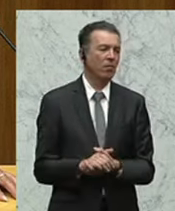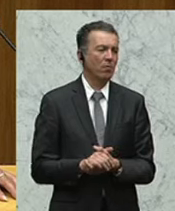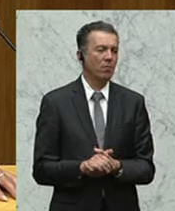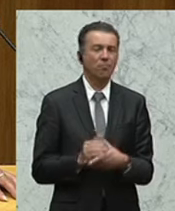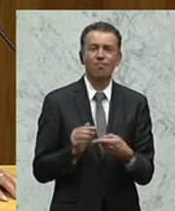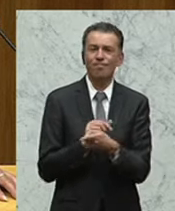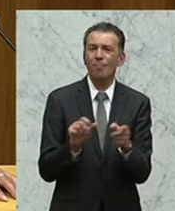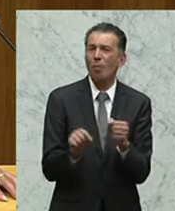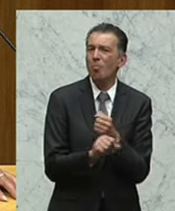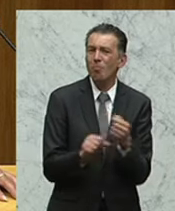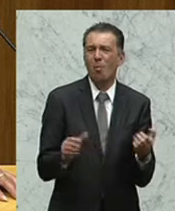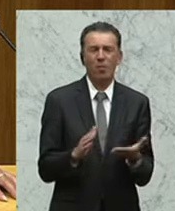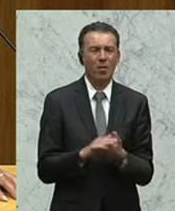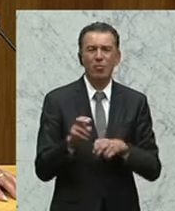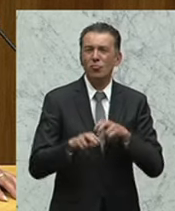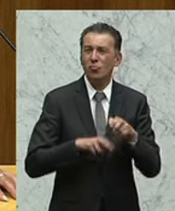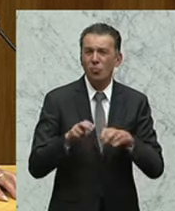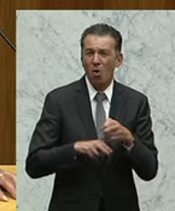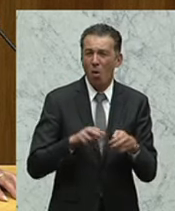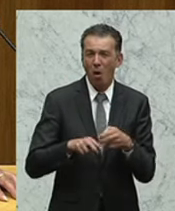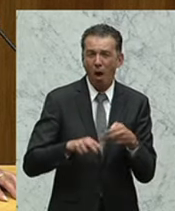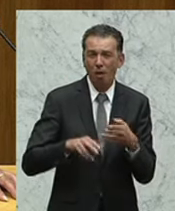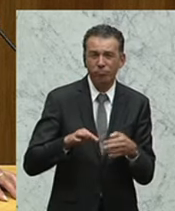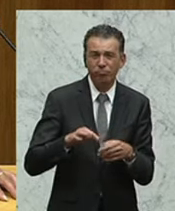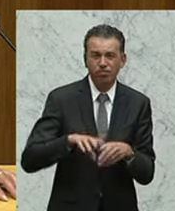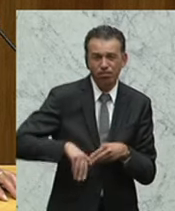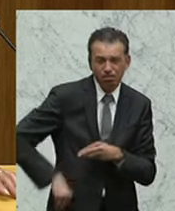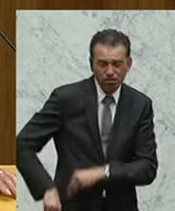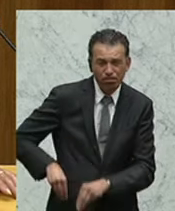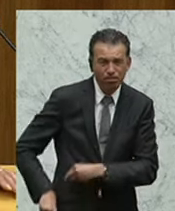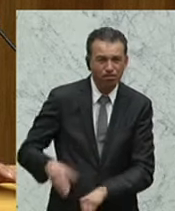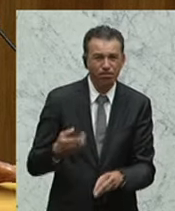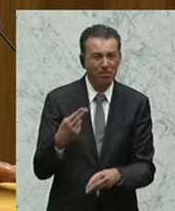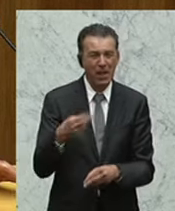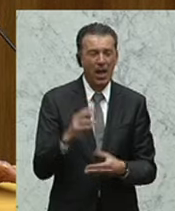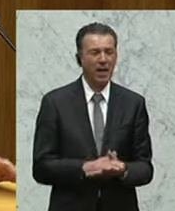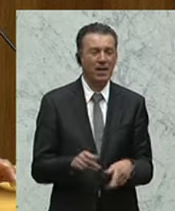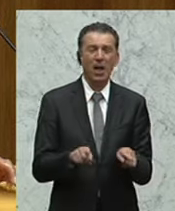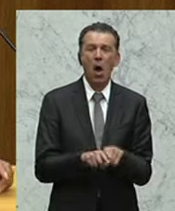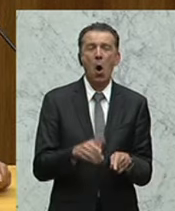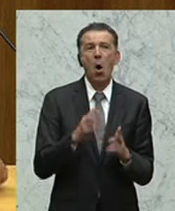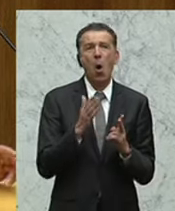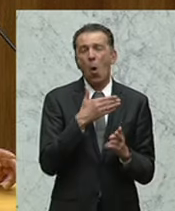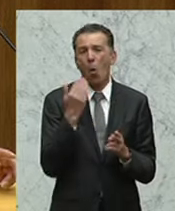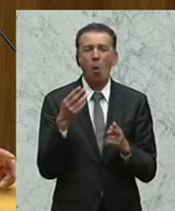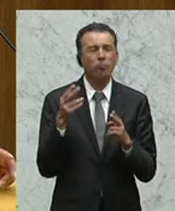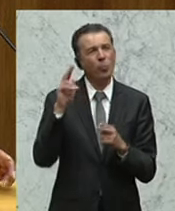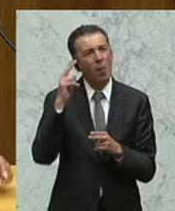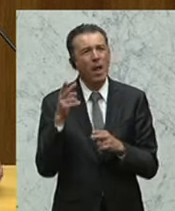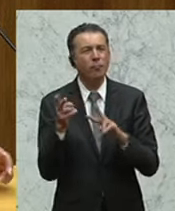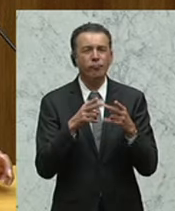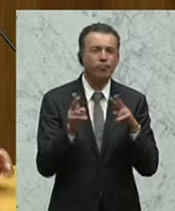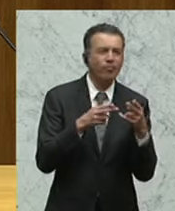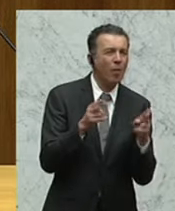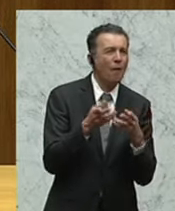gar nicht die Möglichkeit haben, irgendwelche Steuern nur zu hinterziehen und auch nicht die Möglichkeit haben, sich Varianten zu suchen, Schlupflöcher zu